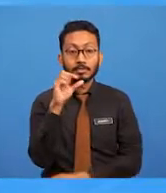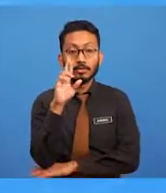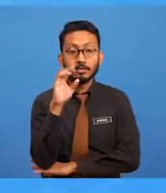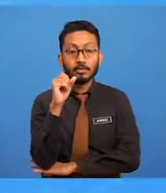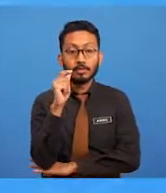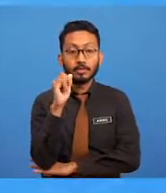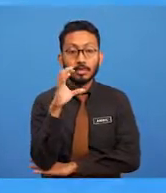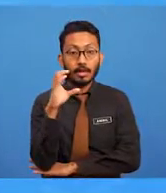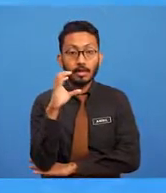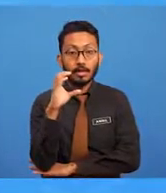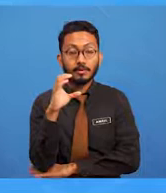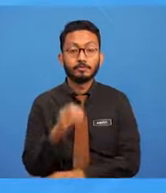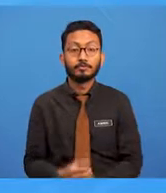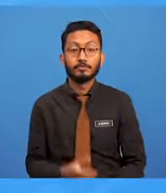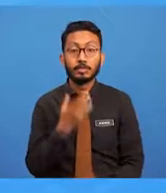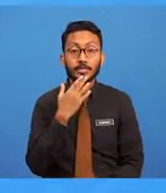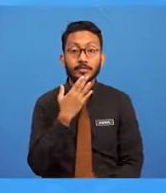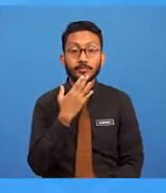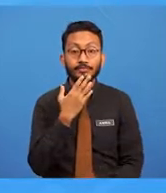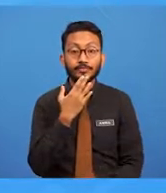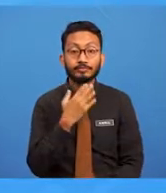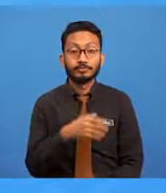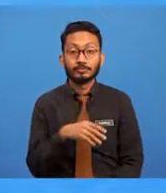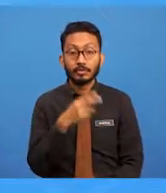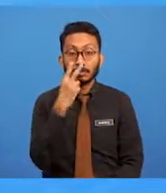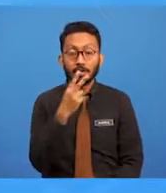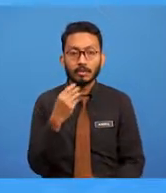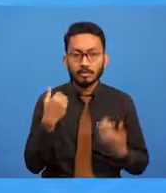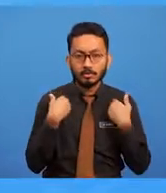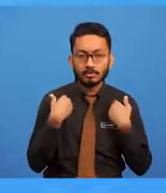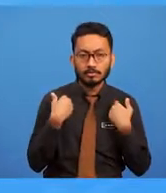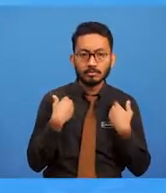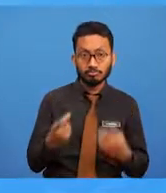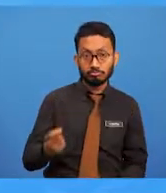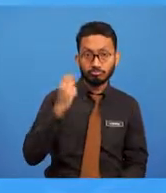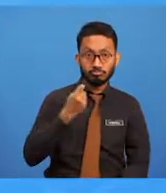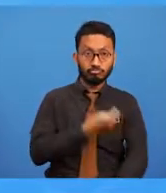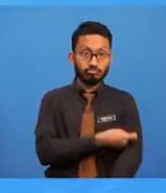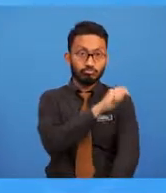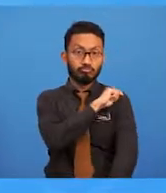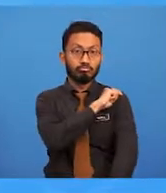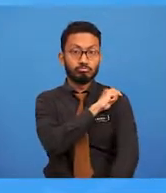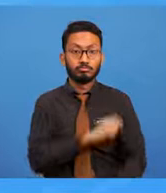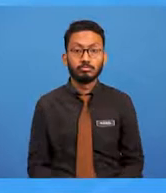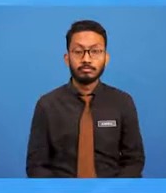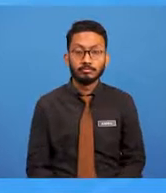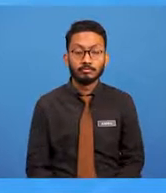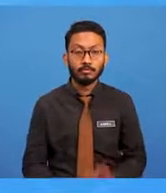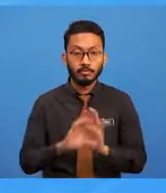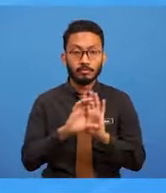Ia adalah warna yang berusulkan tenaga. Seperti yang kita lihat,